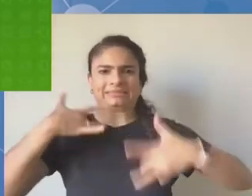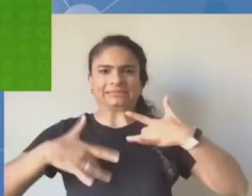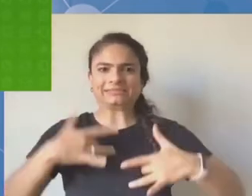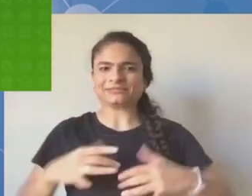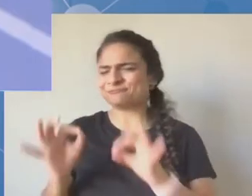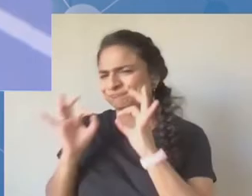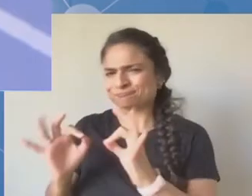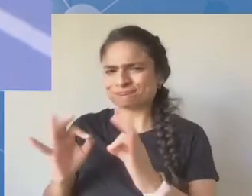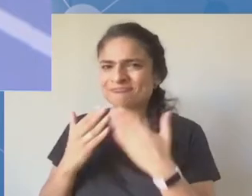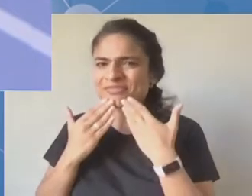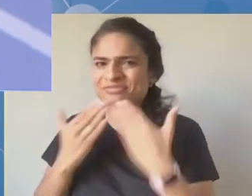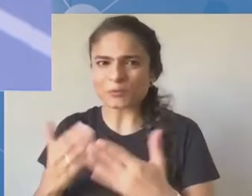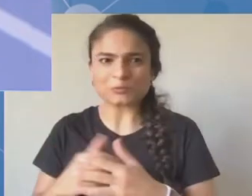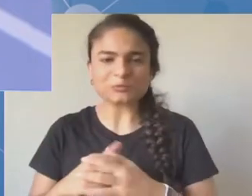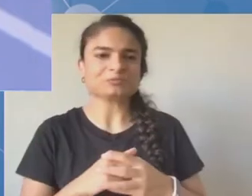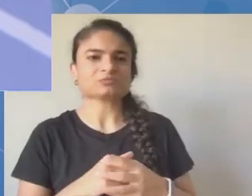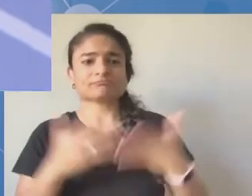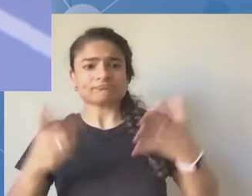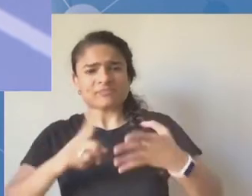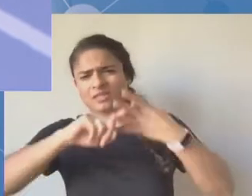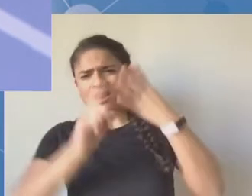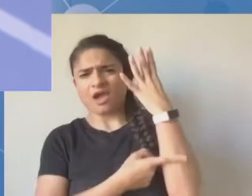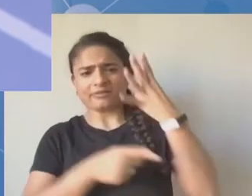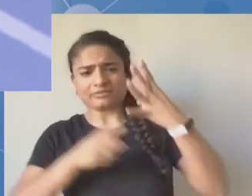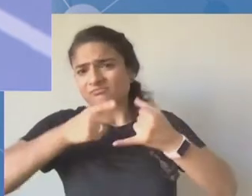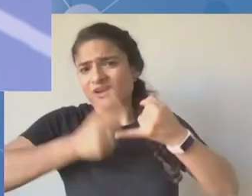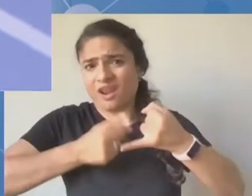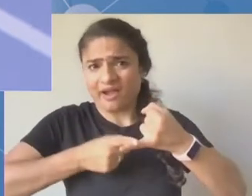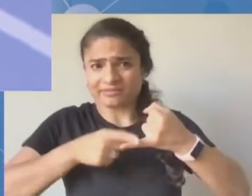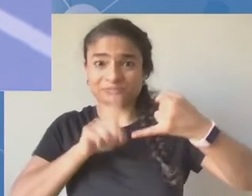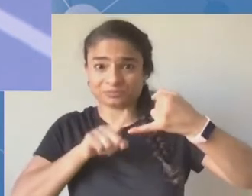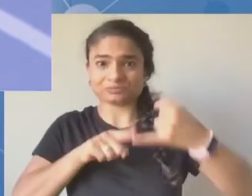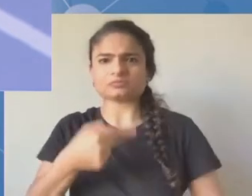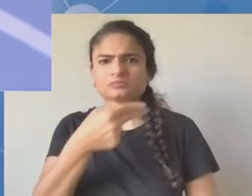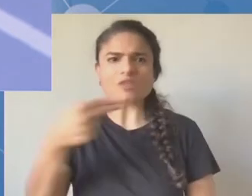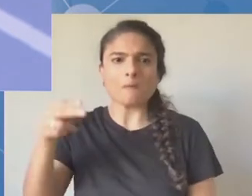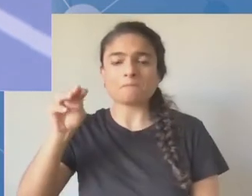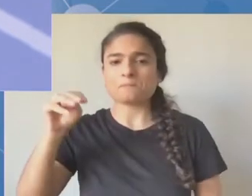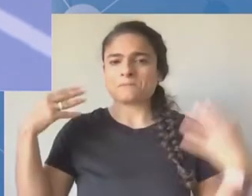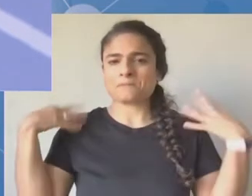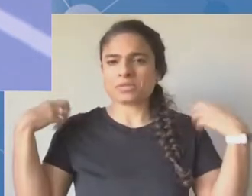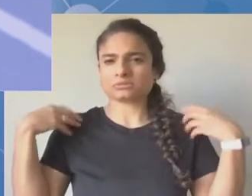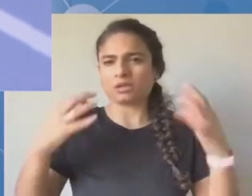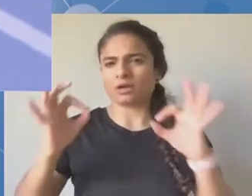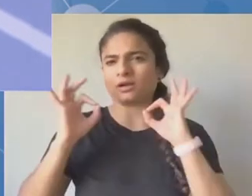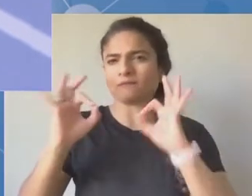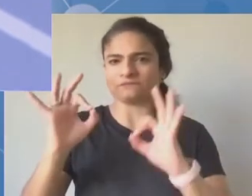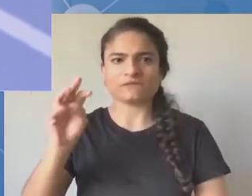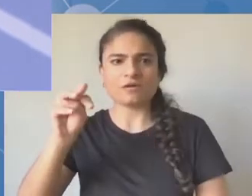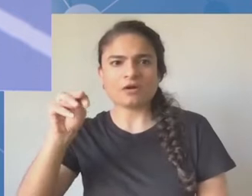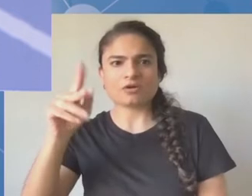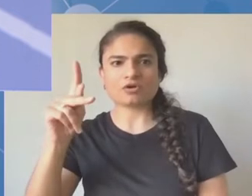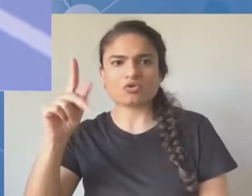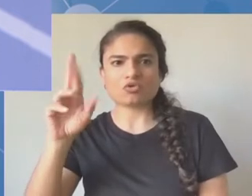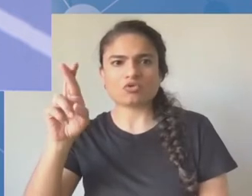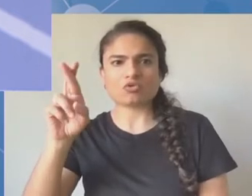minister Krzysztof Schubert, dziękuję bardzo. Witam wszystkich serdecznie. Dziękuję, że są Państwo z nami, że byli Państwo